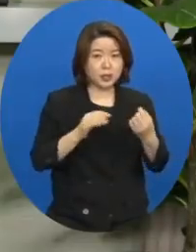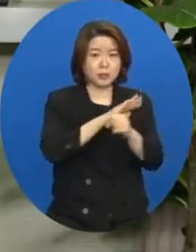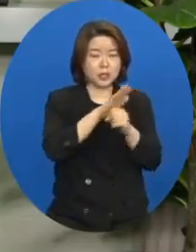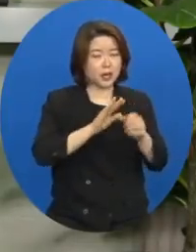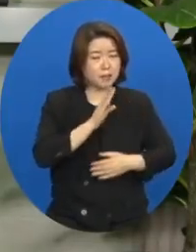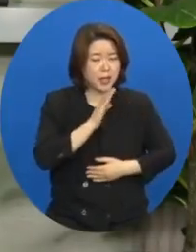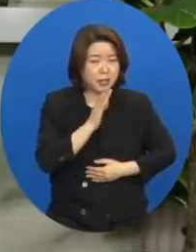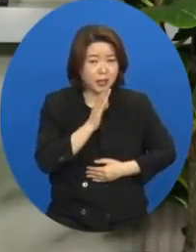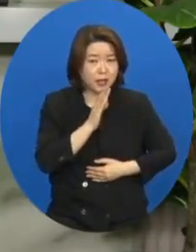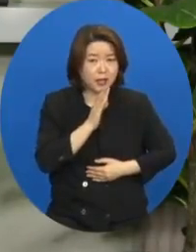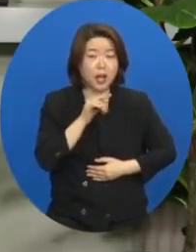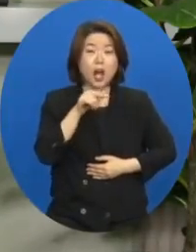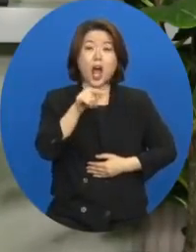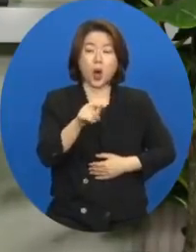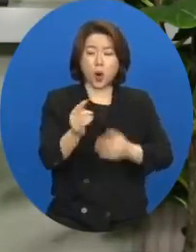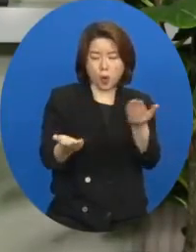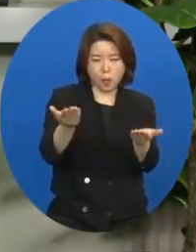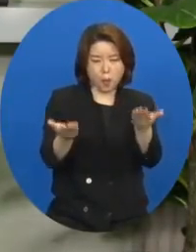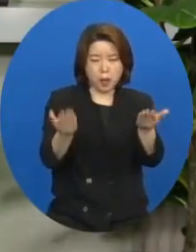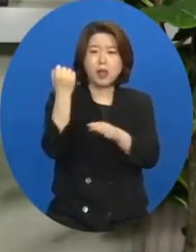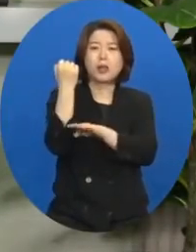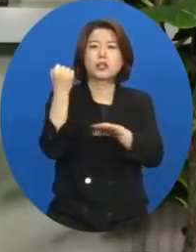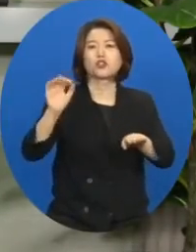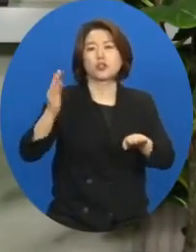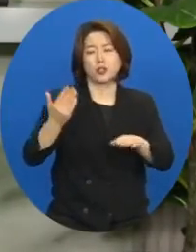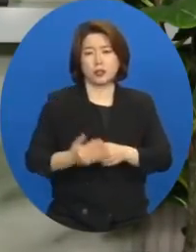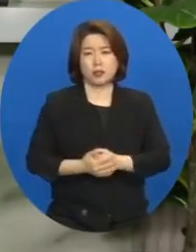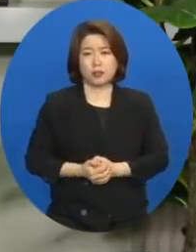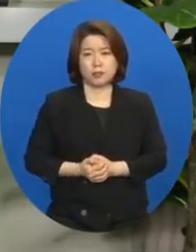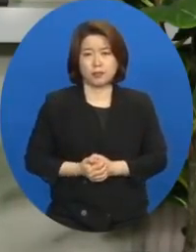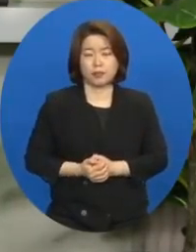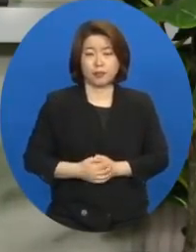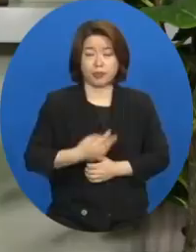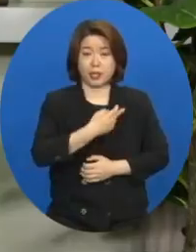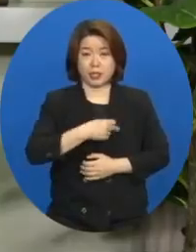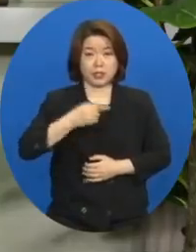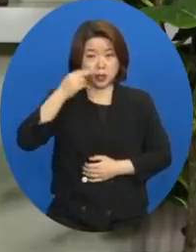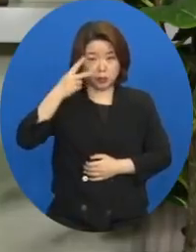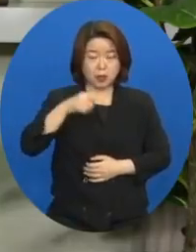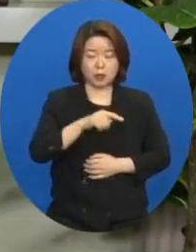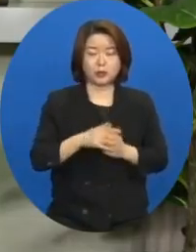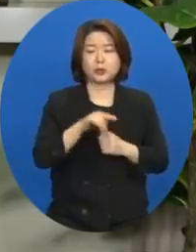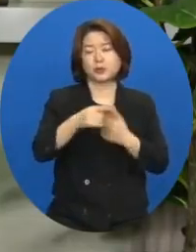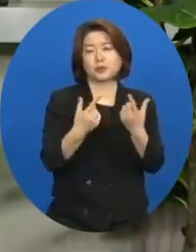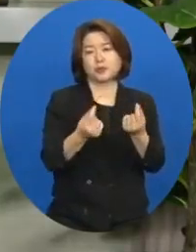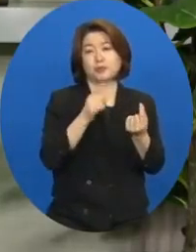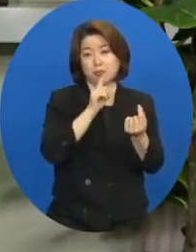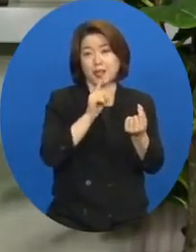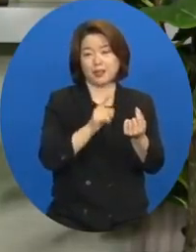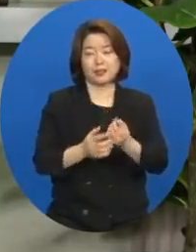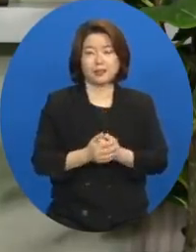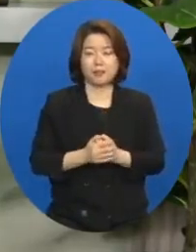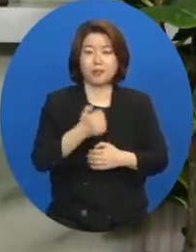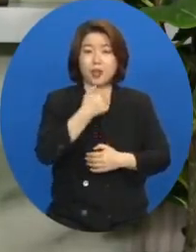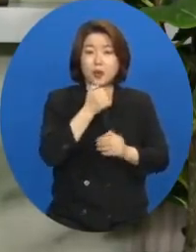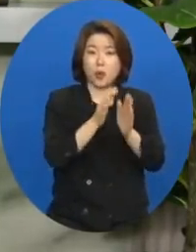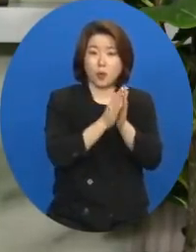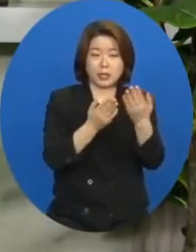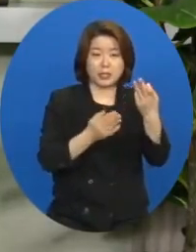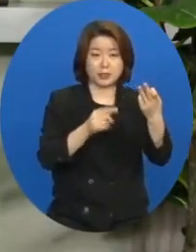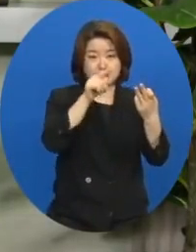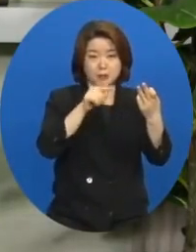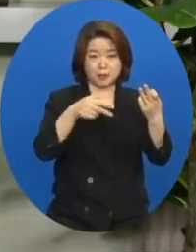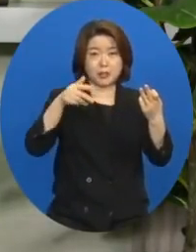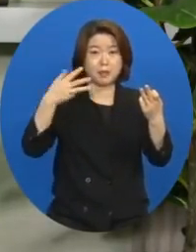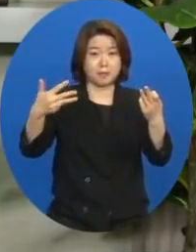거기에서 판단해야 하는 겁니다. 사도바울도 그런 말씀을 했습니다. 로마서 13장 8절에서